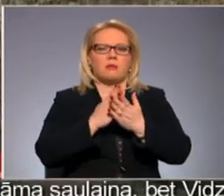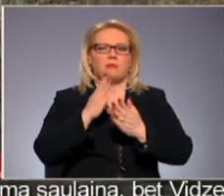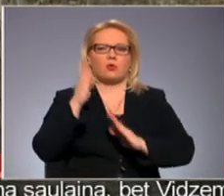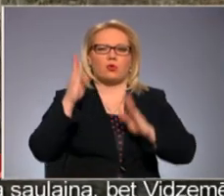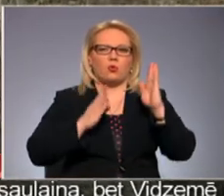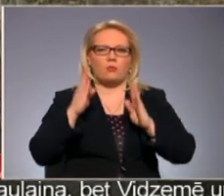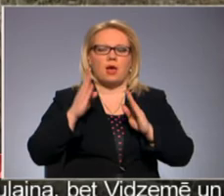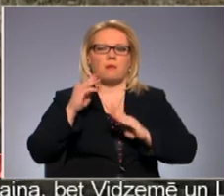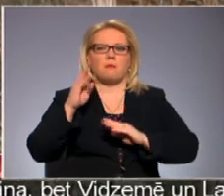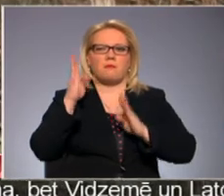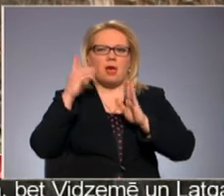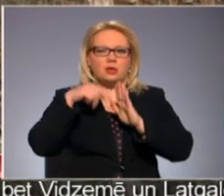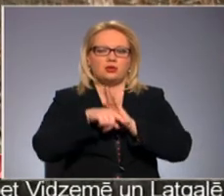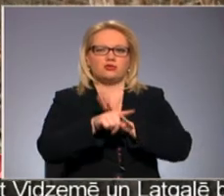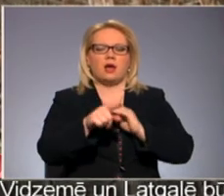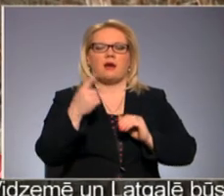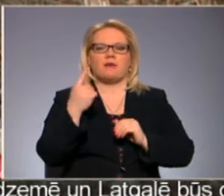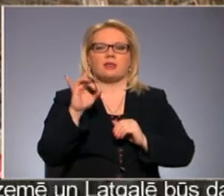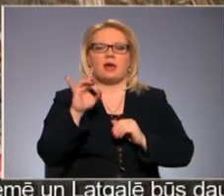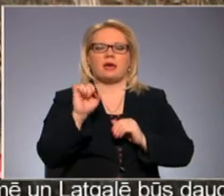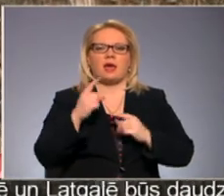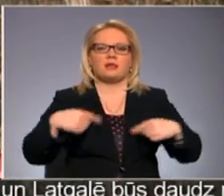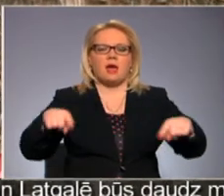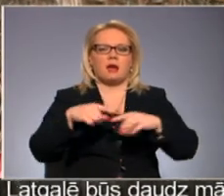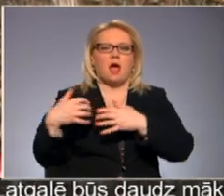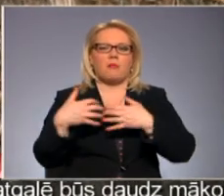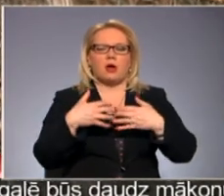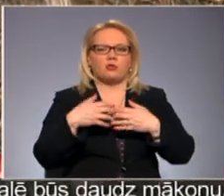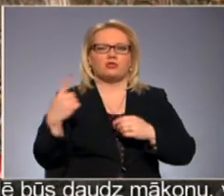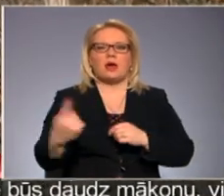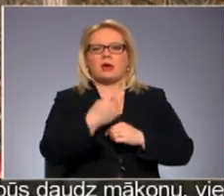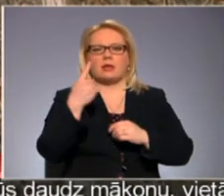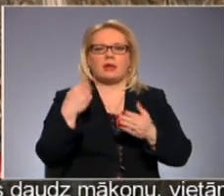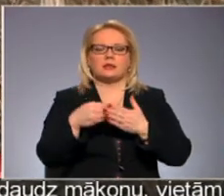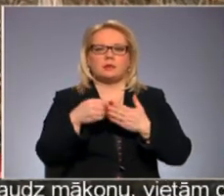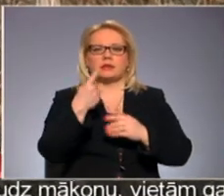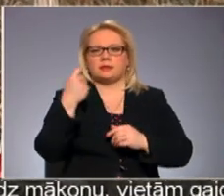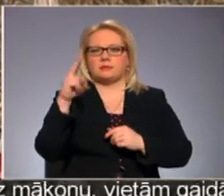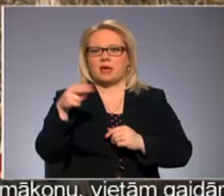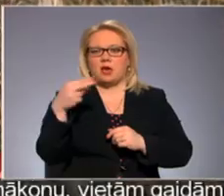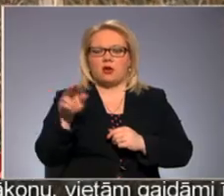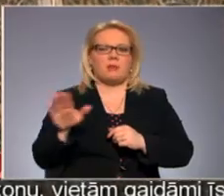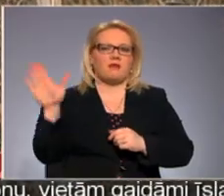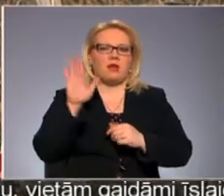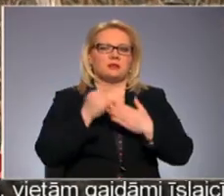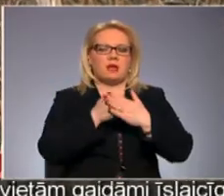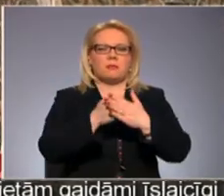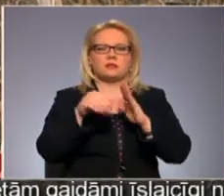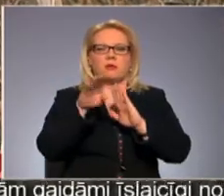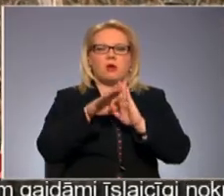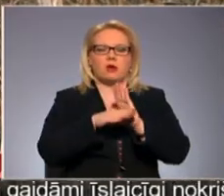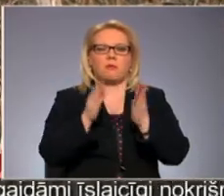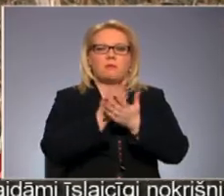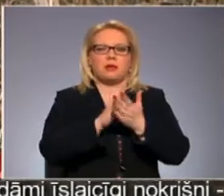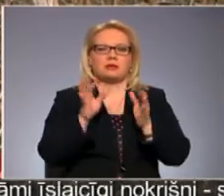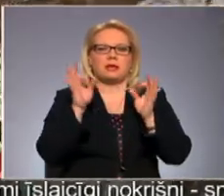mežā. Viena hektāra Latvāņa apkarošana gadā izmaksā vismaz 100 eiro, bet valsts atbalsta programma beidzās